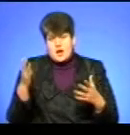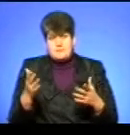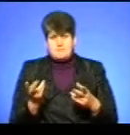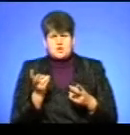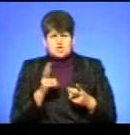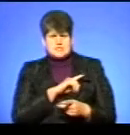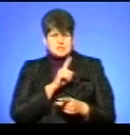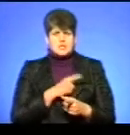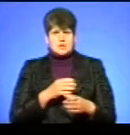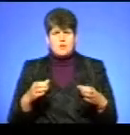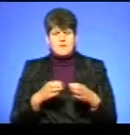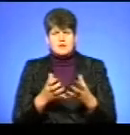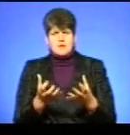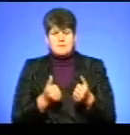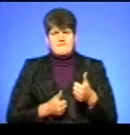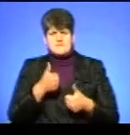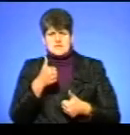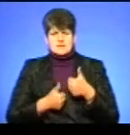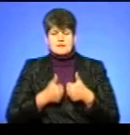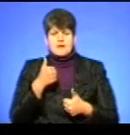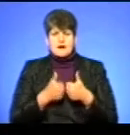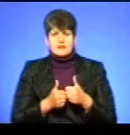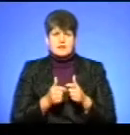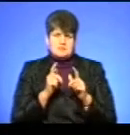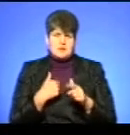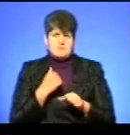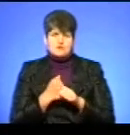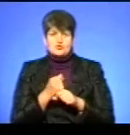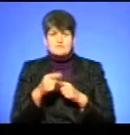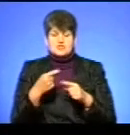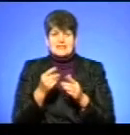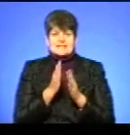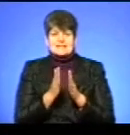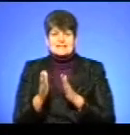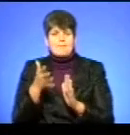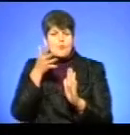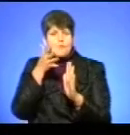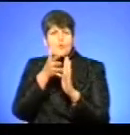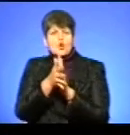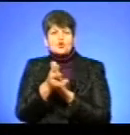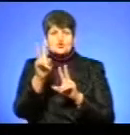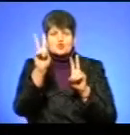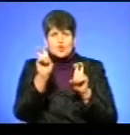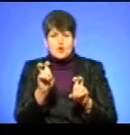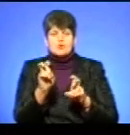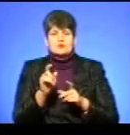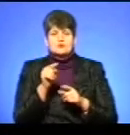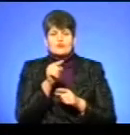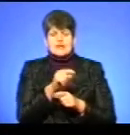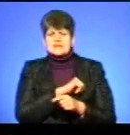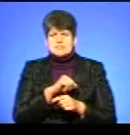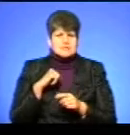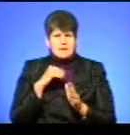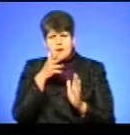приватні компанії, які приймають в тендерах, і згідно ми працюємо через систему «Прозоро», систему, яку визнав весь світ, що вона сама